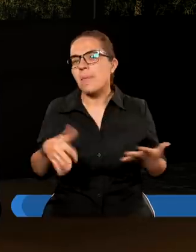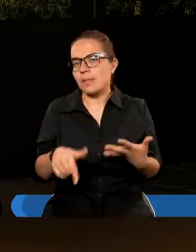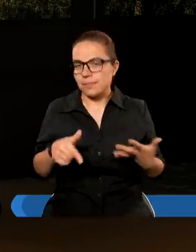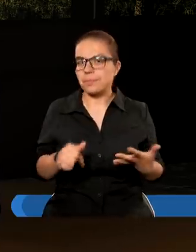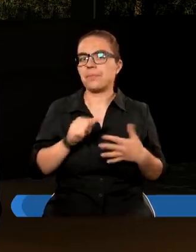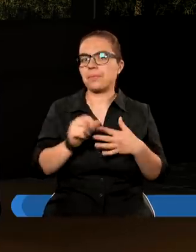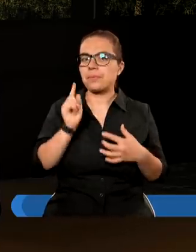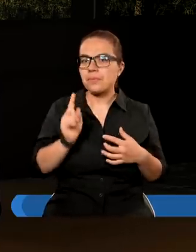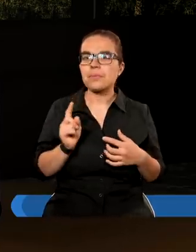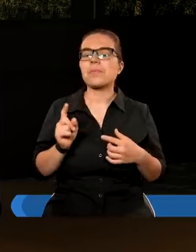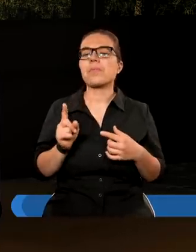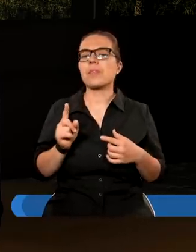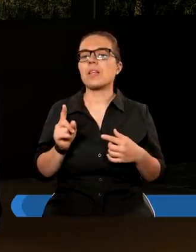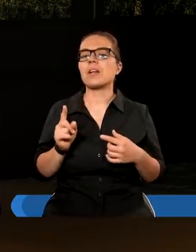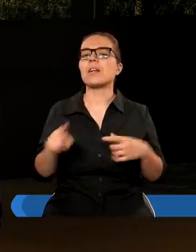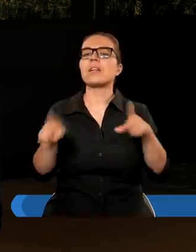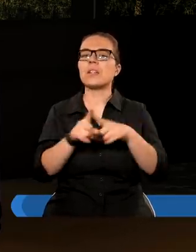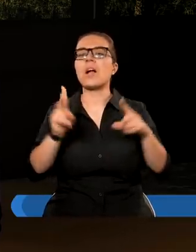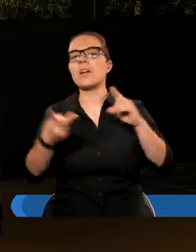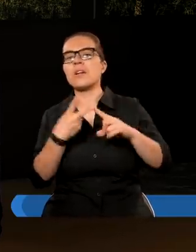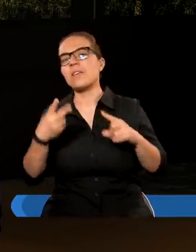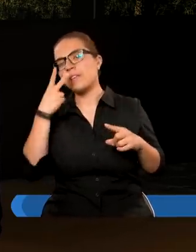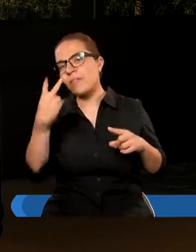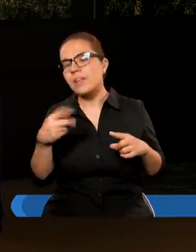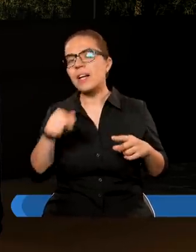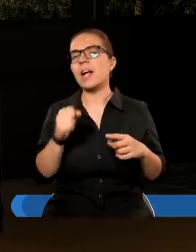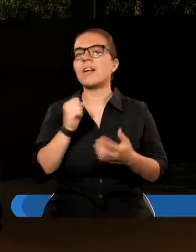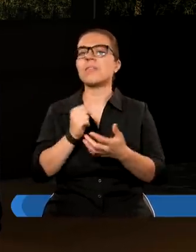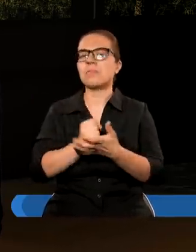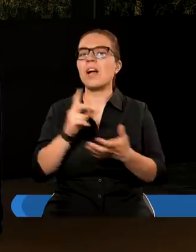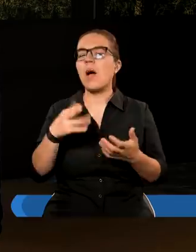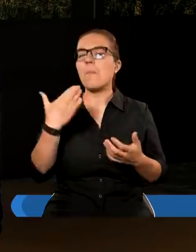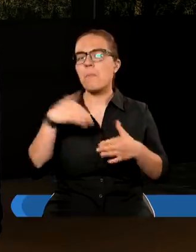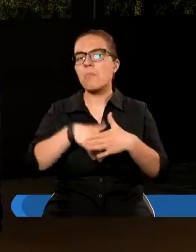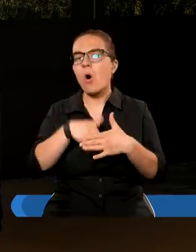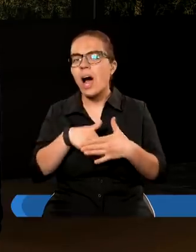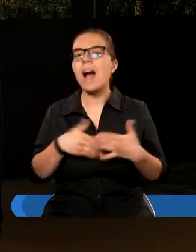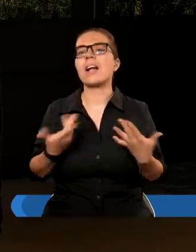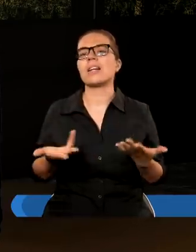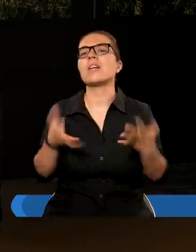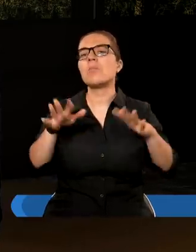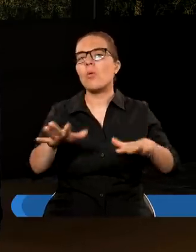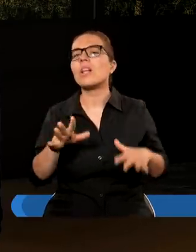które możemy doświadczyć. Z drugiej strony widać ten upadek moralny, upadek religijności, że